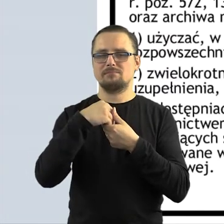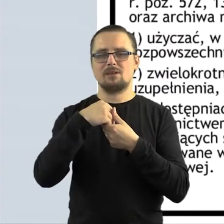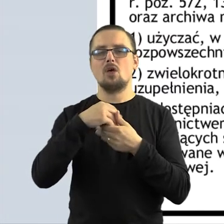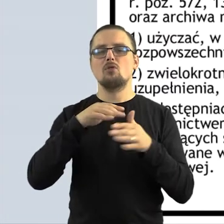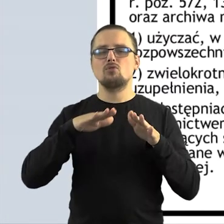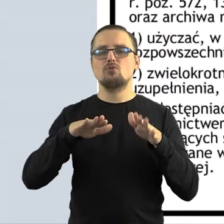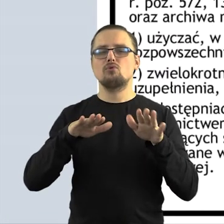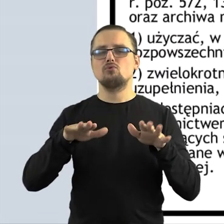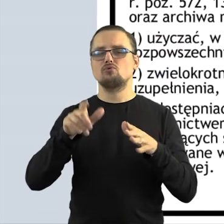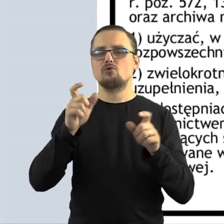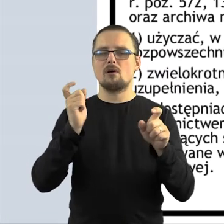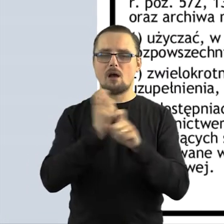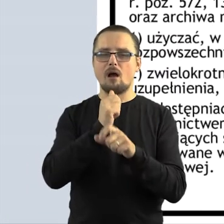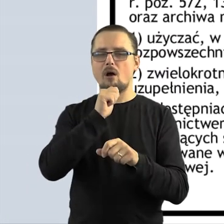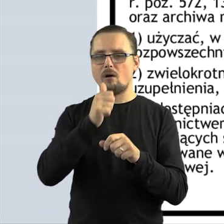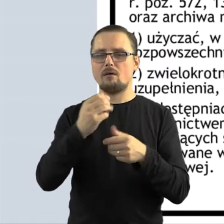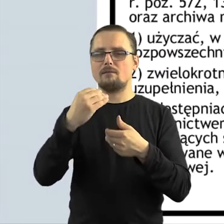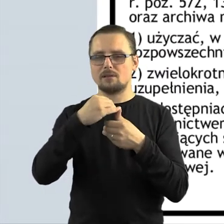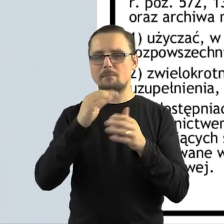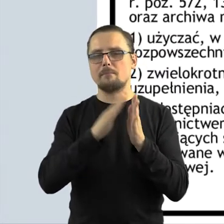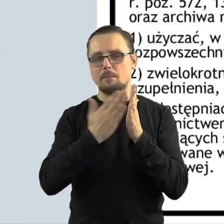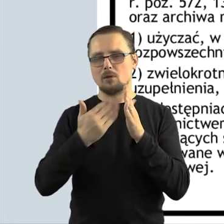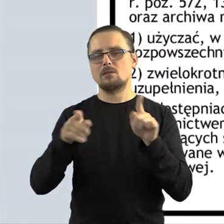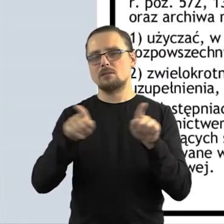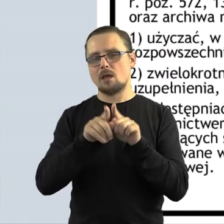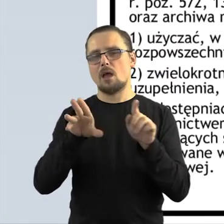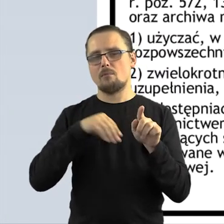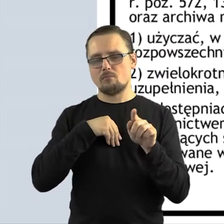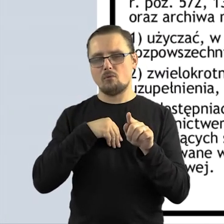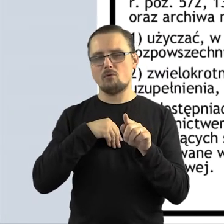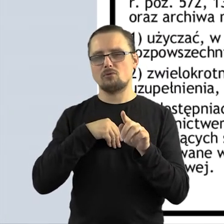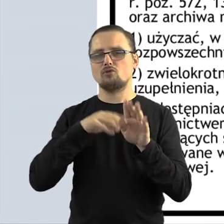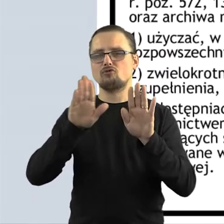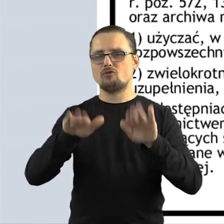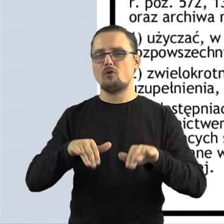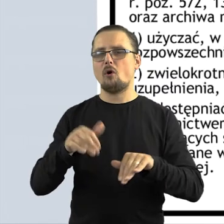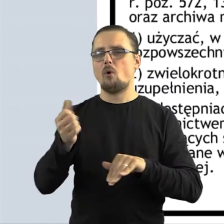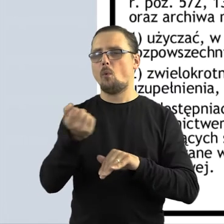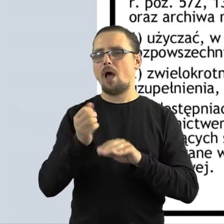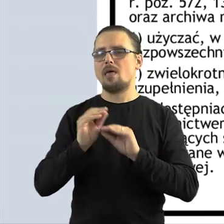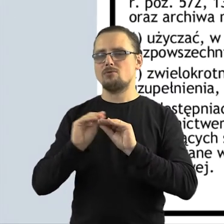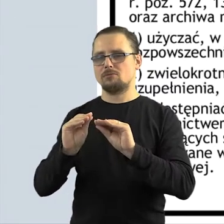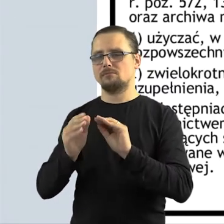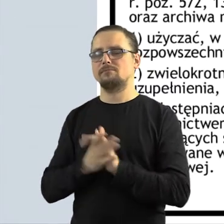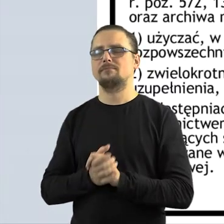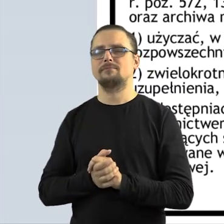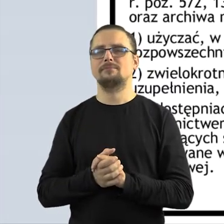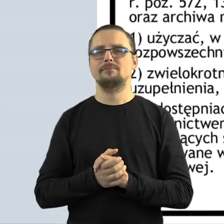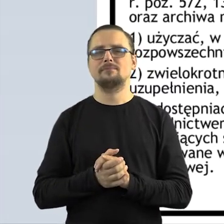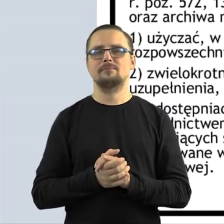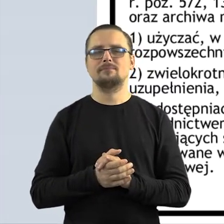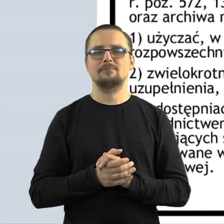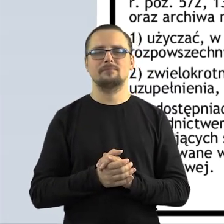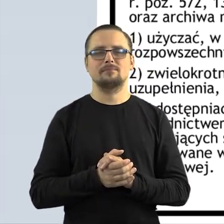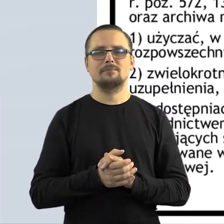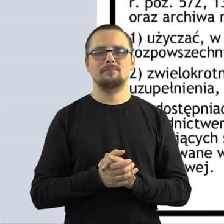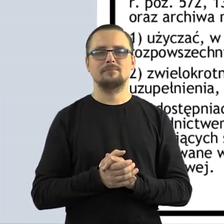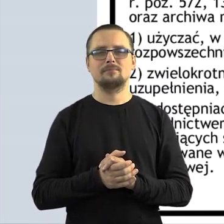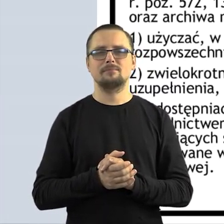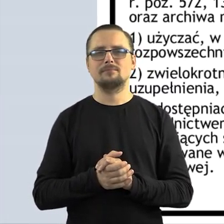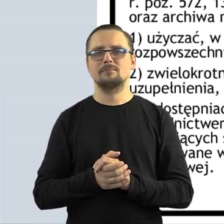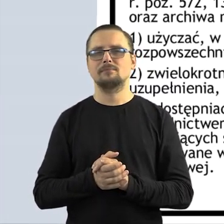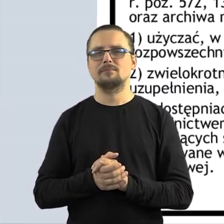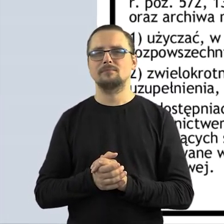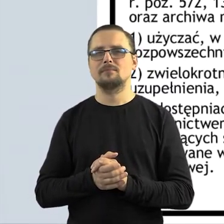europejskiej biblioteki są objęte dozwolnym użytkiem edukacyjnym. W Polsce natomiast jest